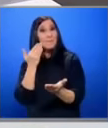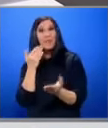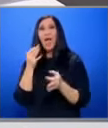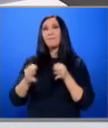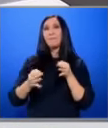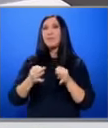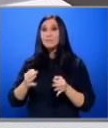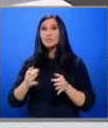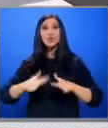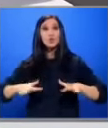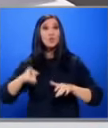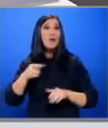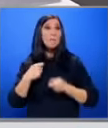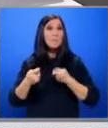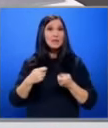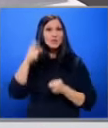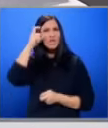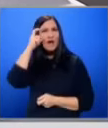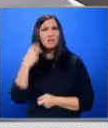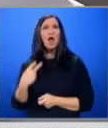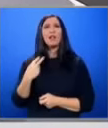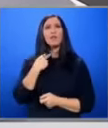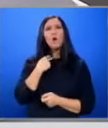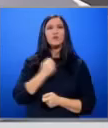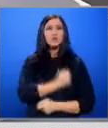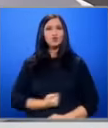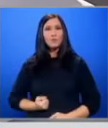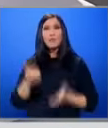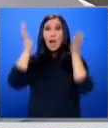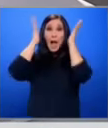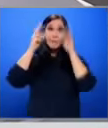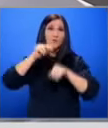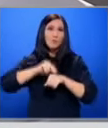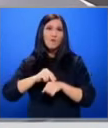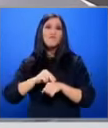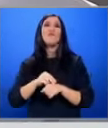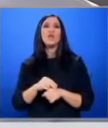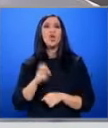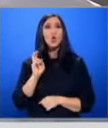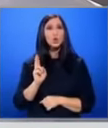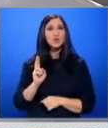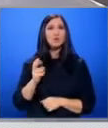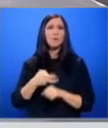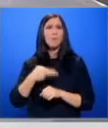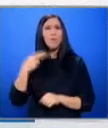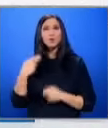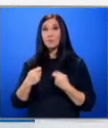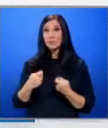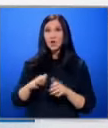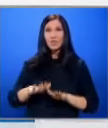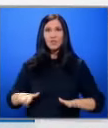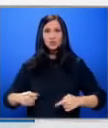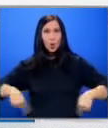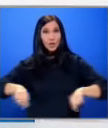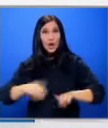Това са Пазарджик, Варна, Ловеч, Шумен, Габрово, Пловдив и Кюстендил Бонцата в Пазарджик, например, детското отделение